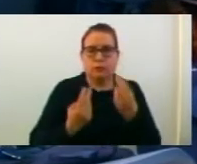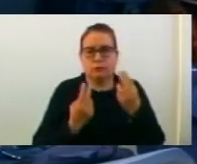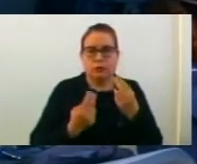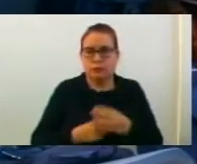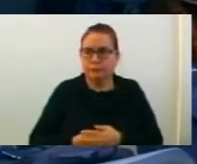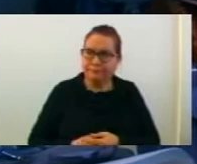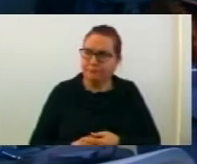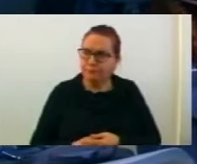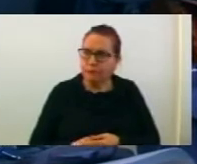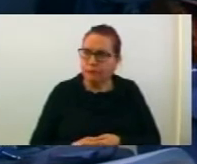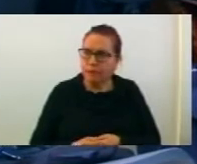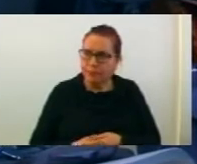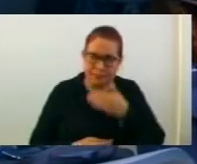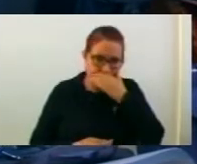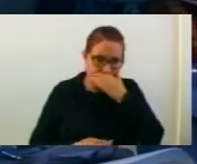бара збор?